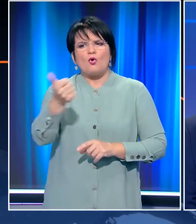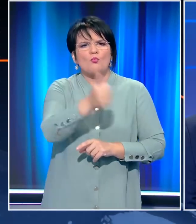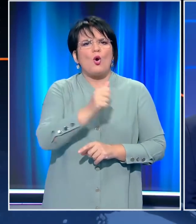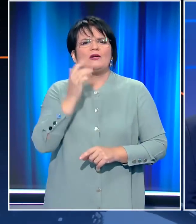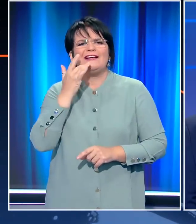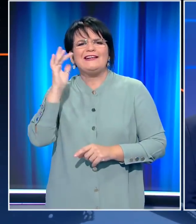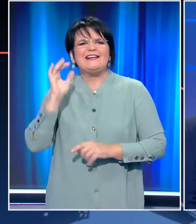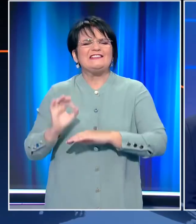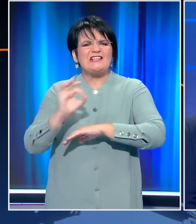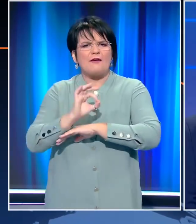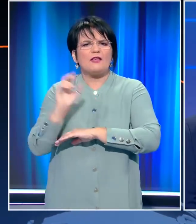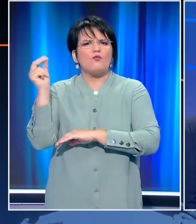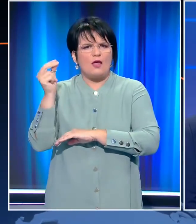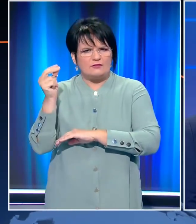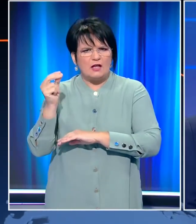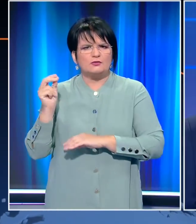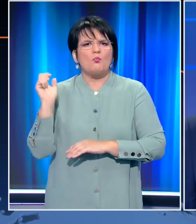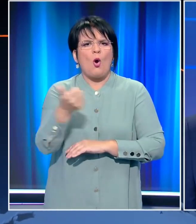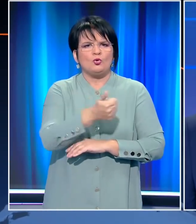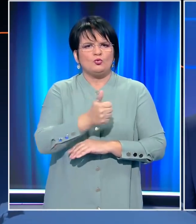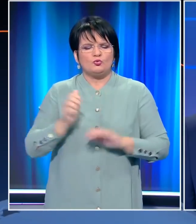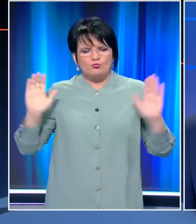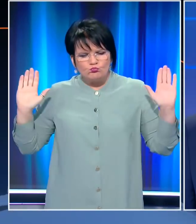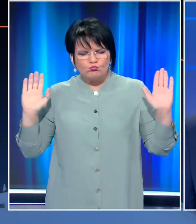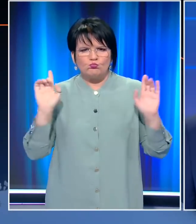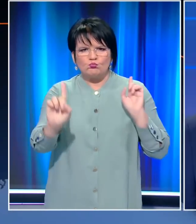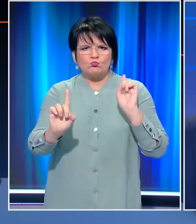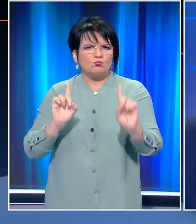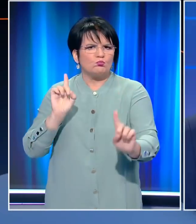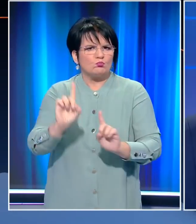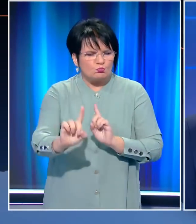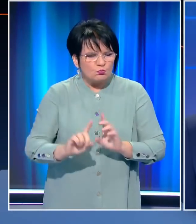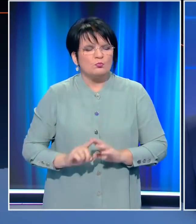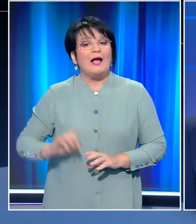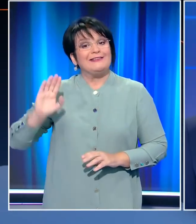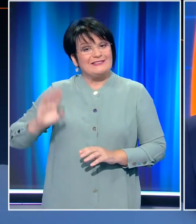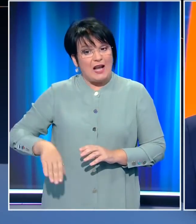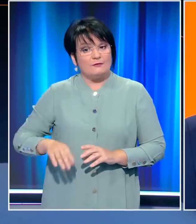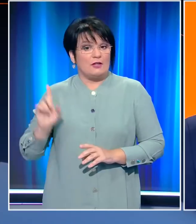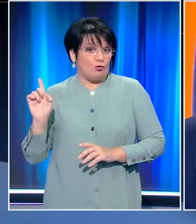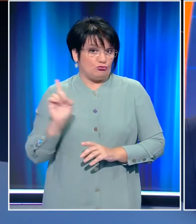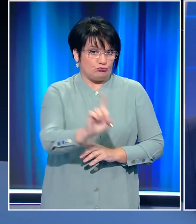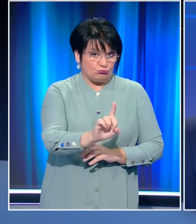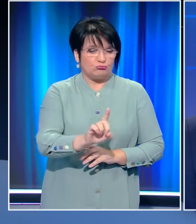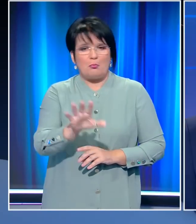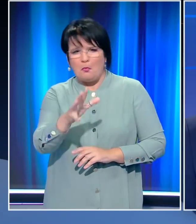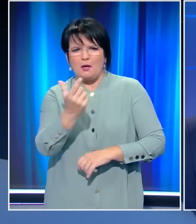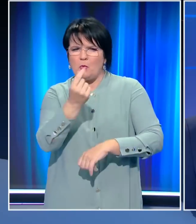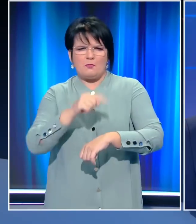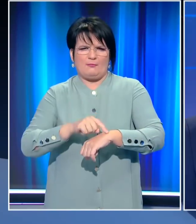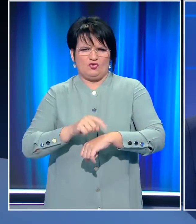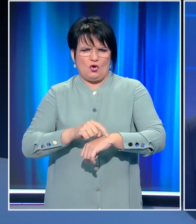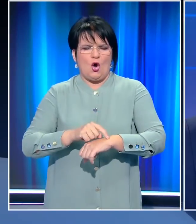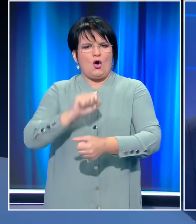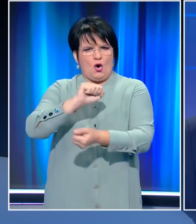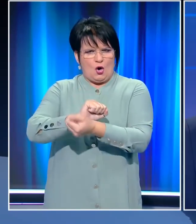της Χρύσης Αυγής στις ελληνικές αρχές. Ναι, και ο τελευταίος που ήρθε εδώ και βρίσκεται εδώ και περίπου μια μισή ώρα στα